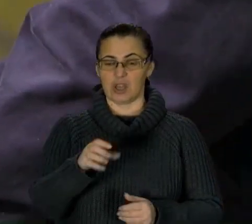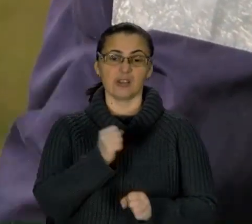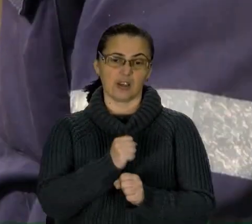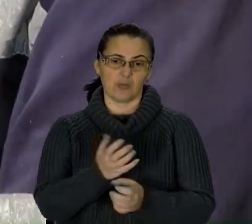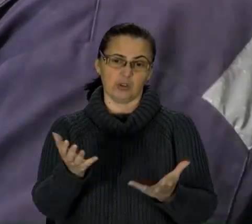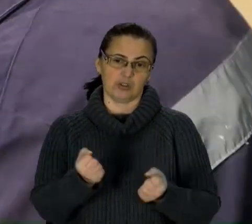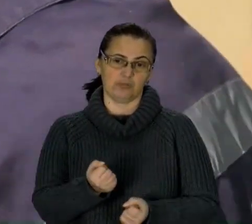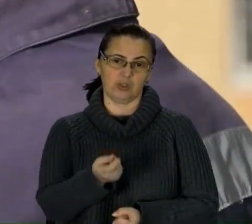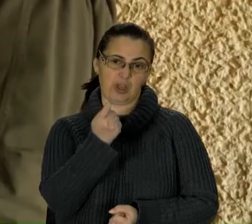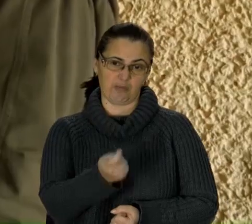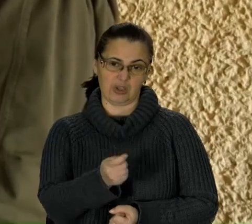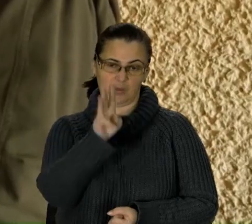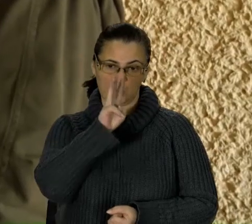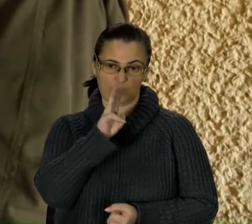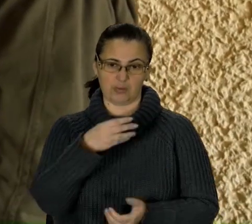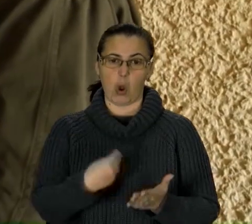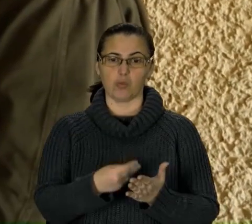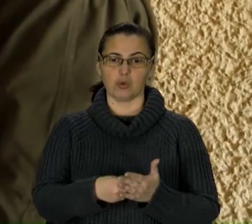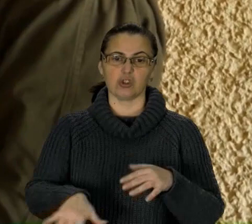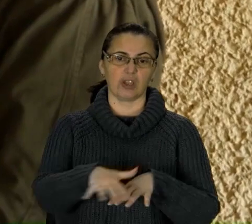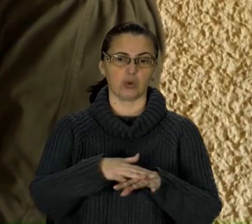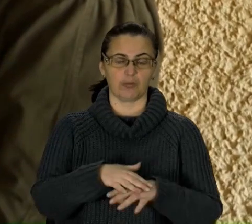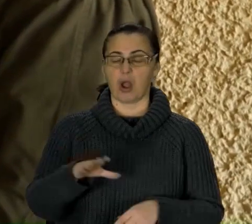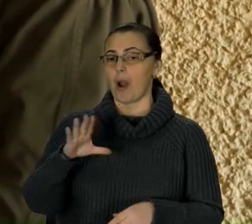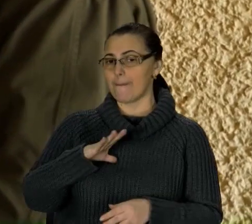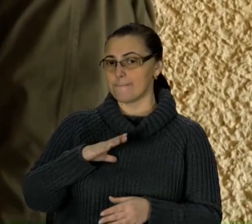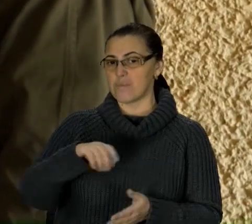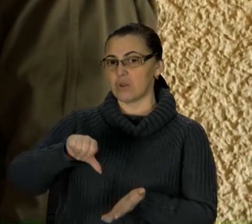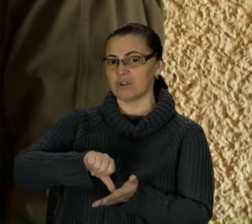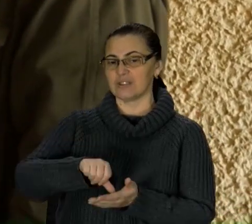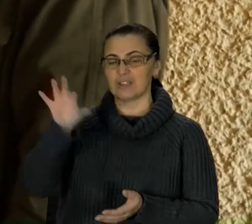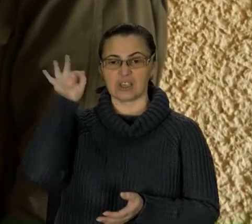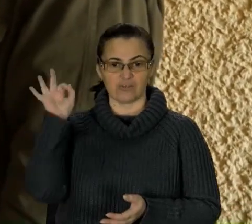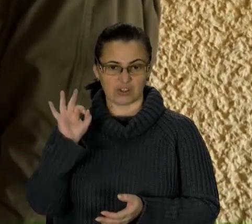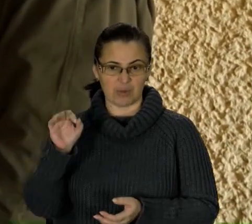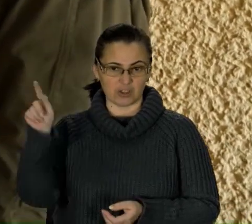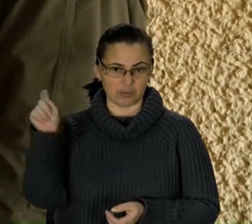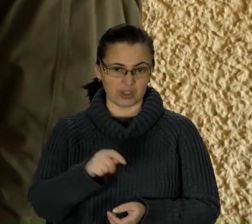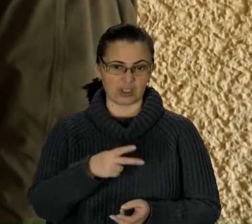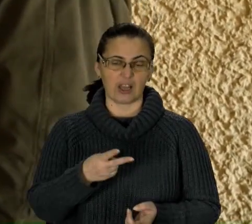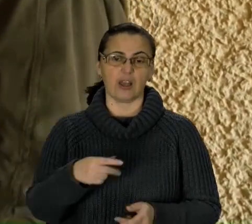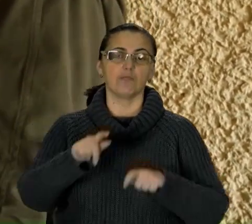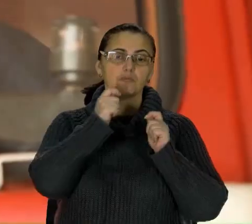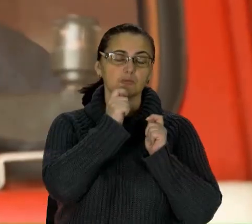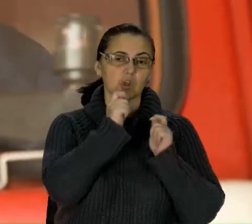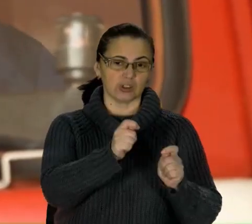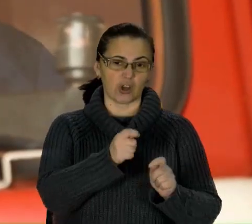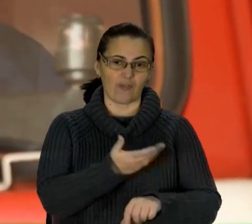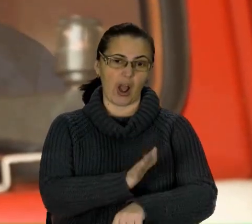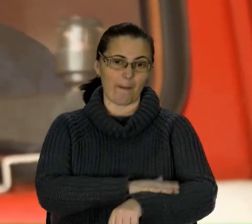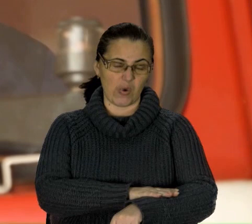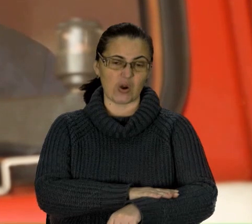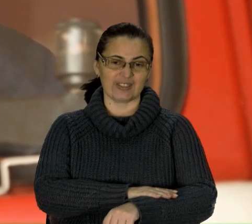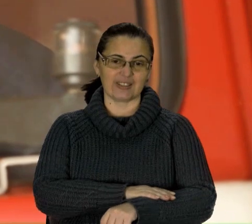мінімалку з бюджету громади. Були представники з Німеччини, подарували представники з Польщі, спецзгодя для гасіння пожеж. Цю